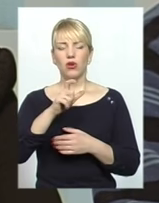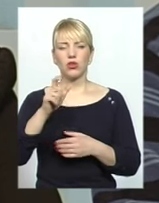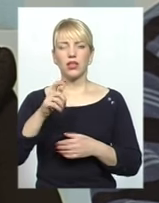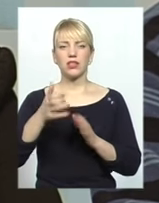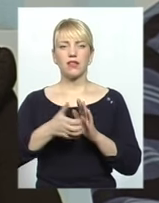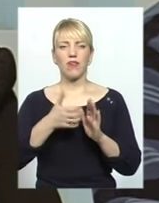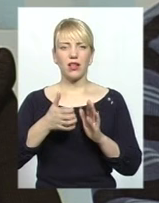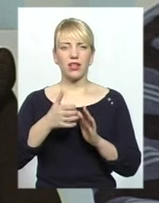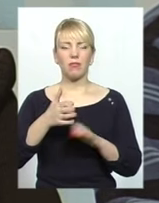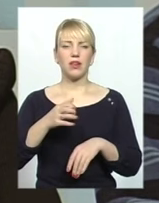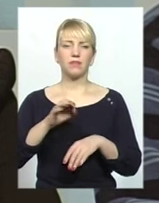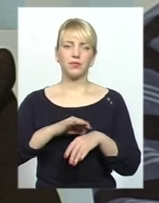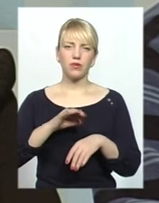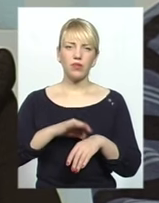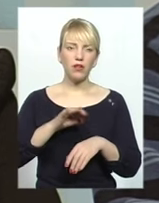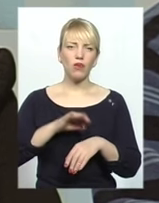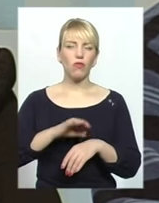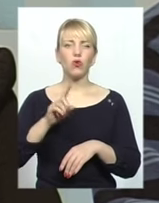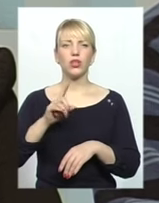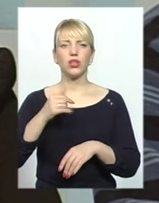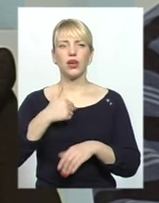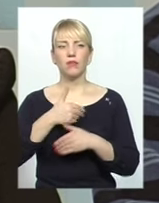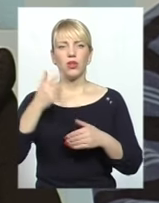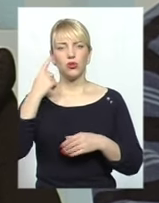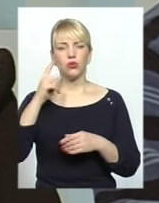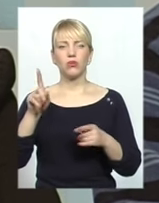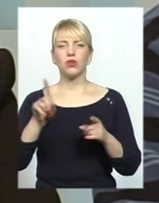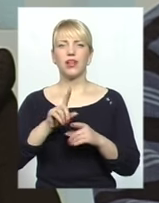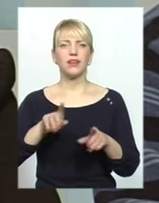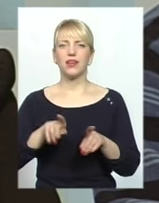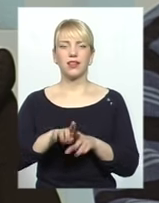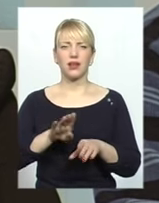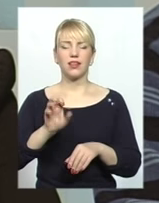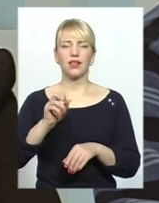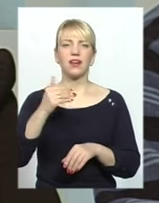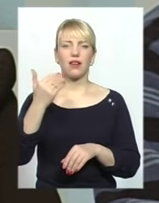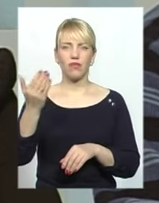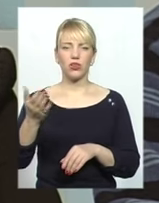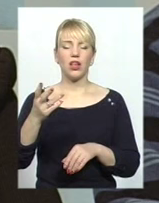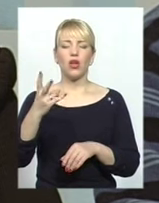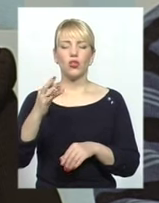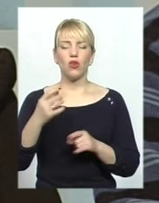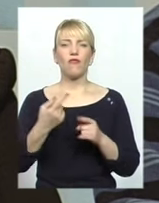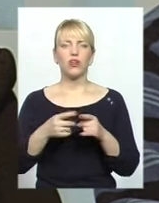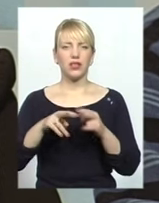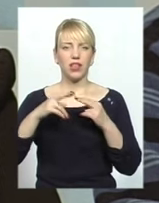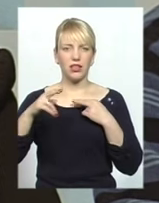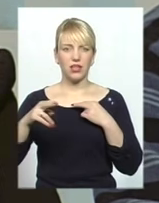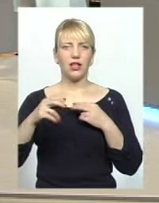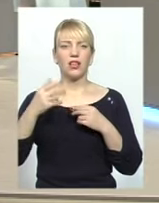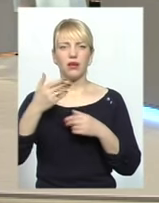хворі, і інколи ми думаємо, що вони не такі, але вони такі ж люди, і ми мусимо з ними разом жити і допомагати один одному.